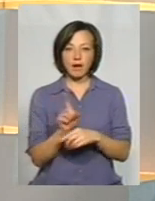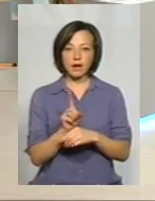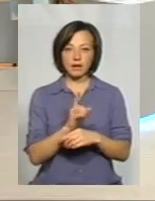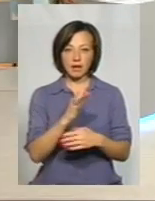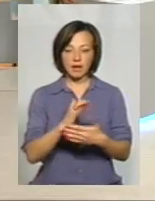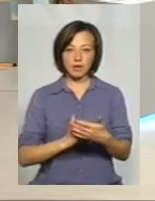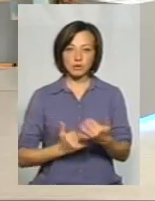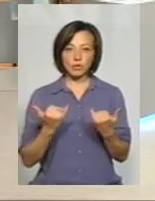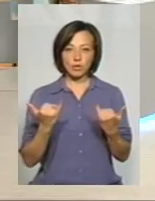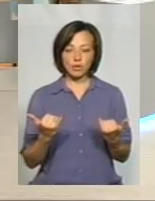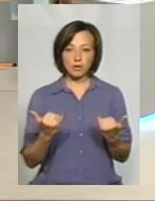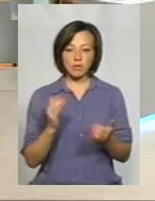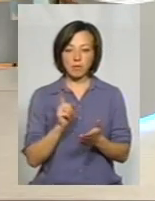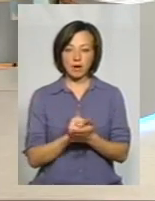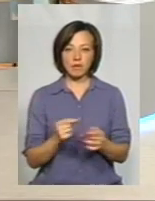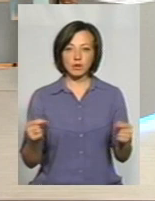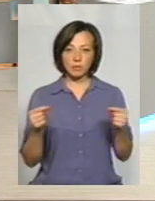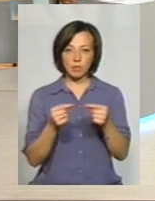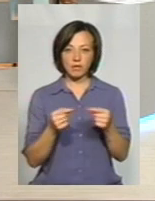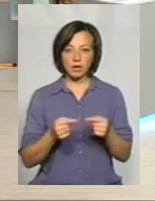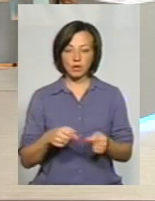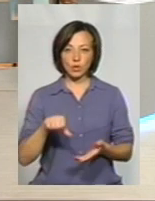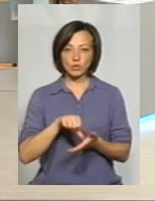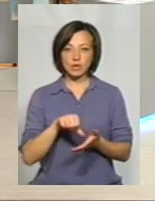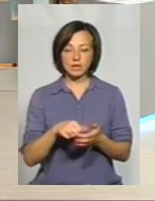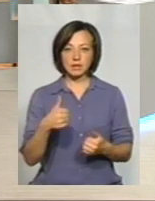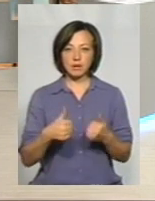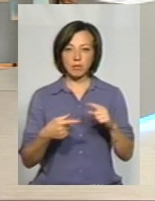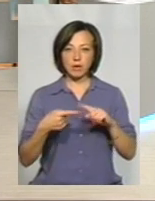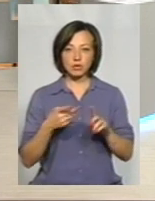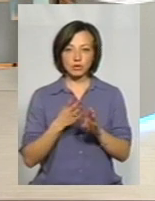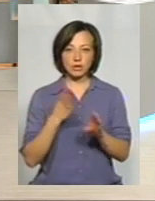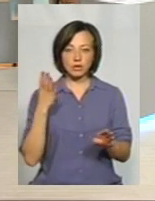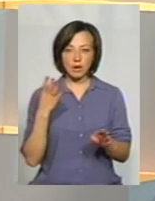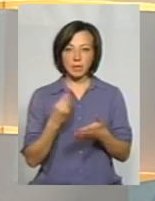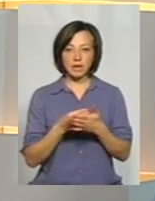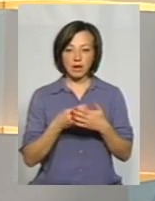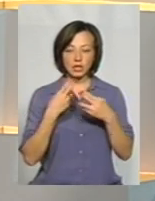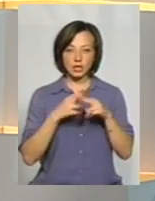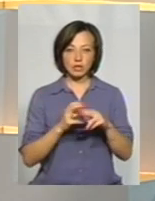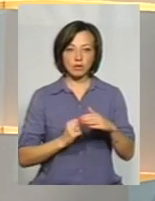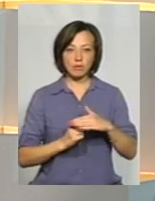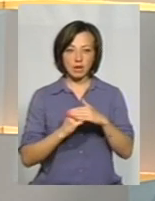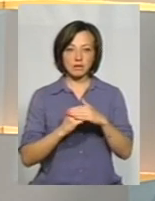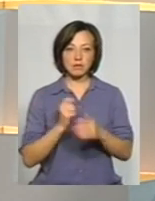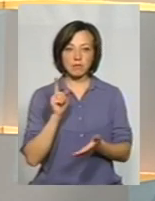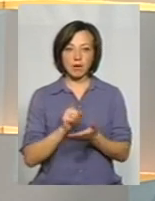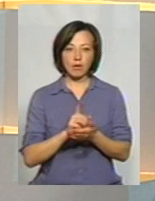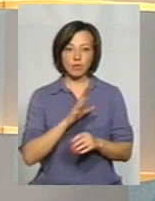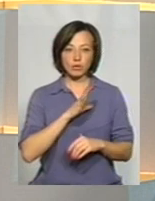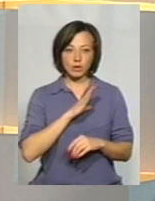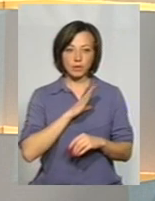сьогодні має відповідати учасник. Це, в першу чергу, це матеріальна технічна база, це мають бути